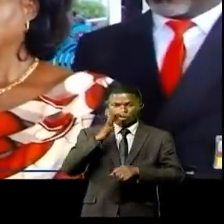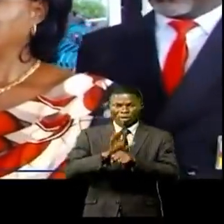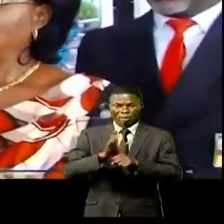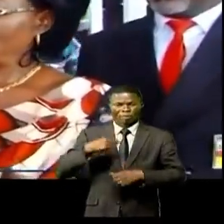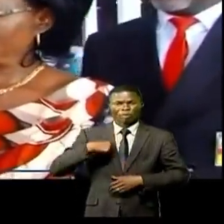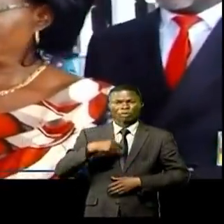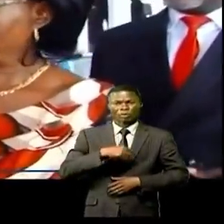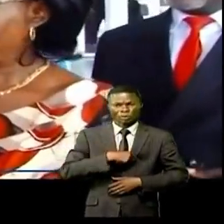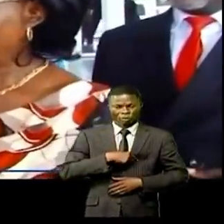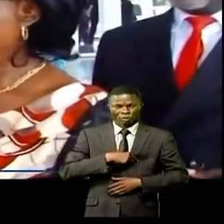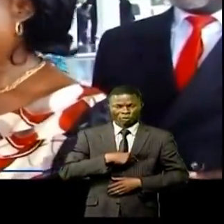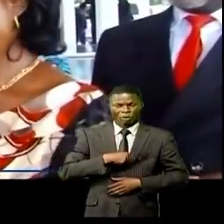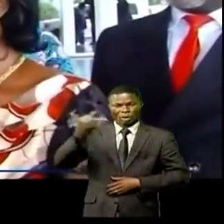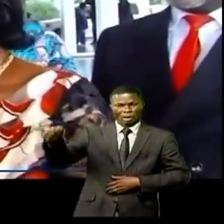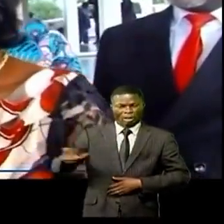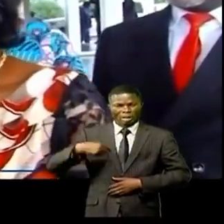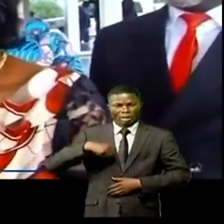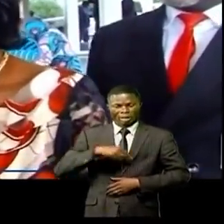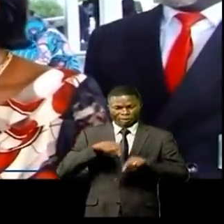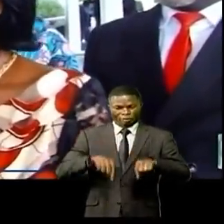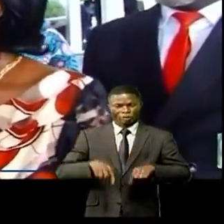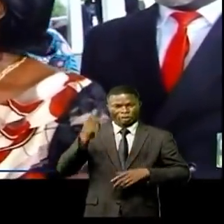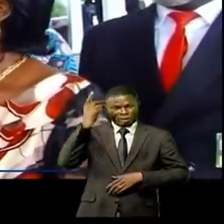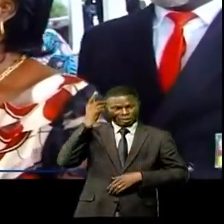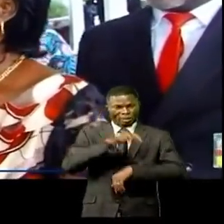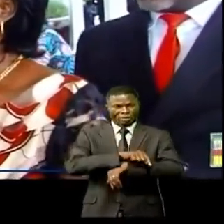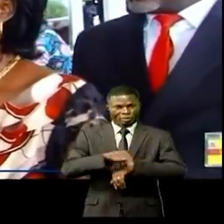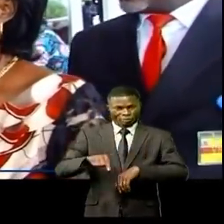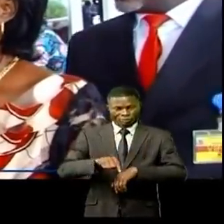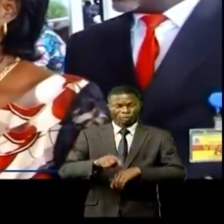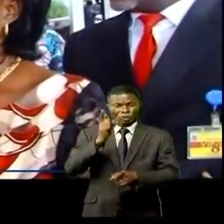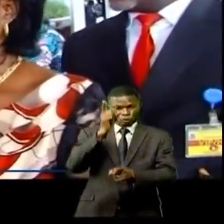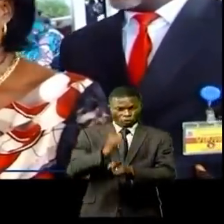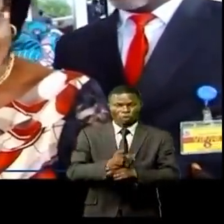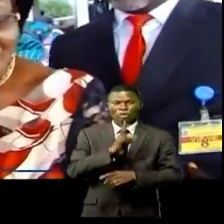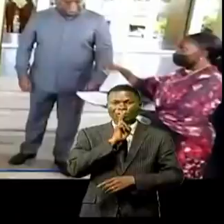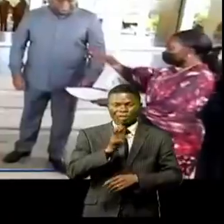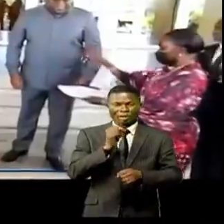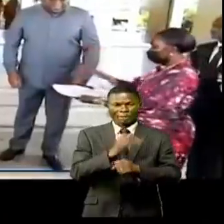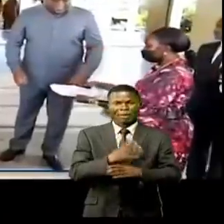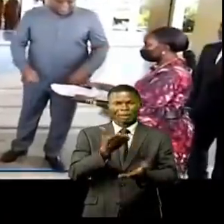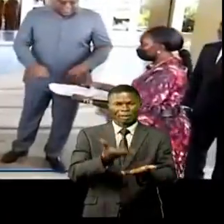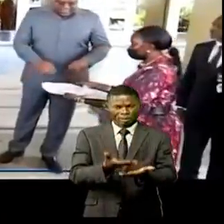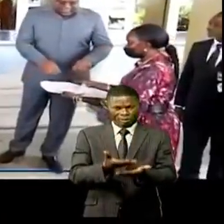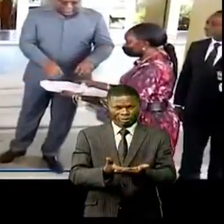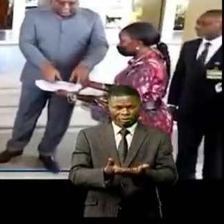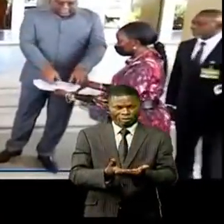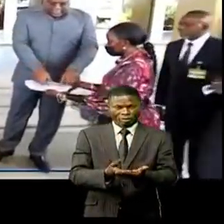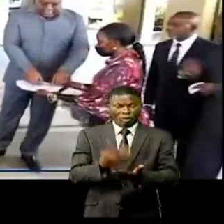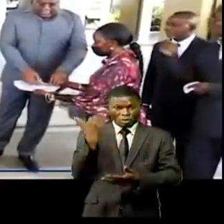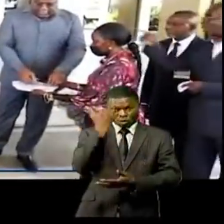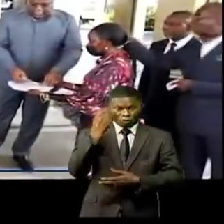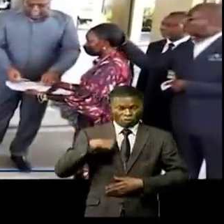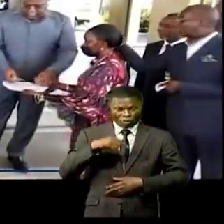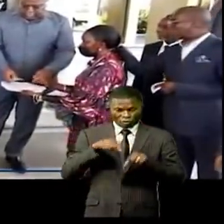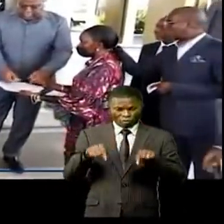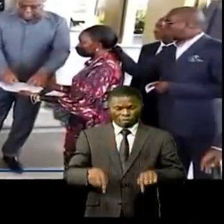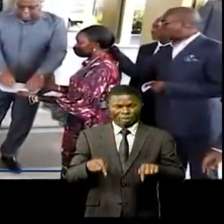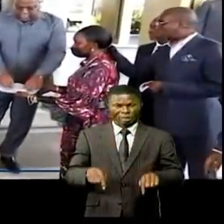qu'il allait nous recevoir à Kinshasa. Chose faite aujourd'hui et telle que vous nous voyez là,